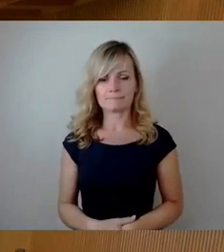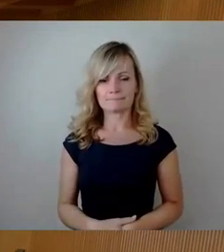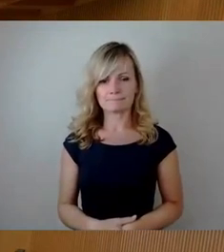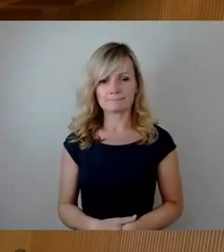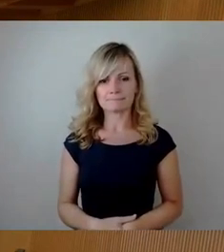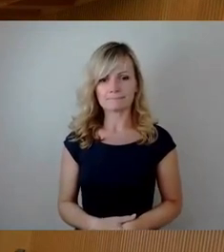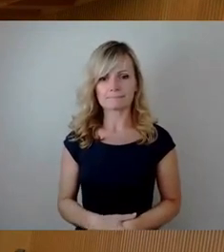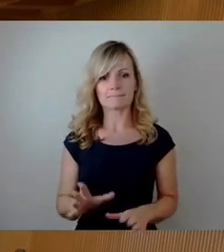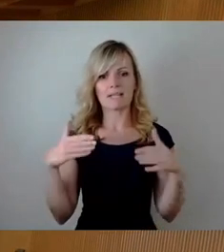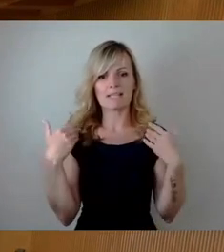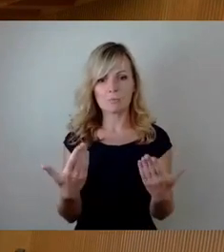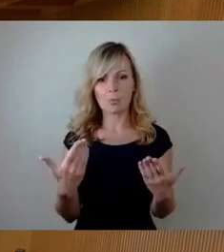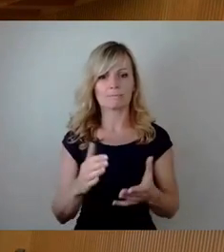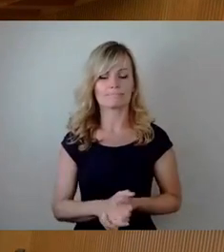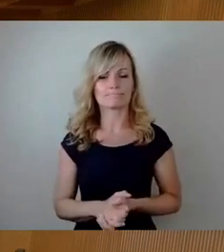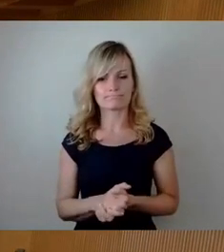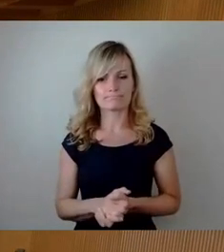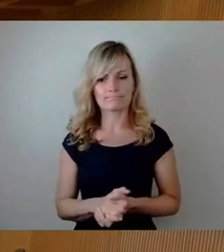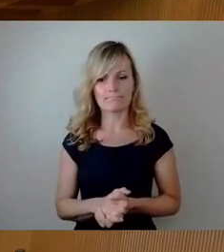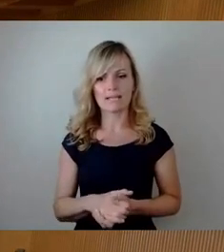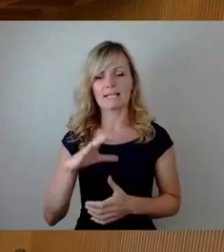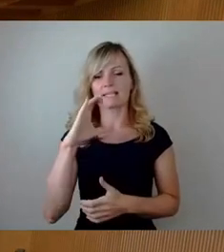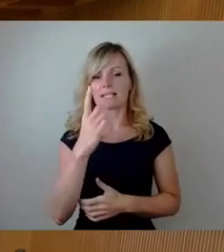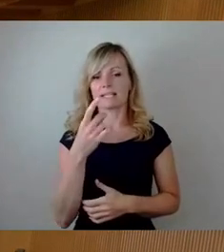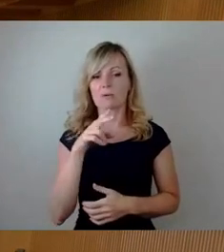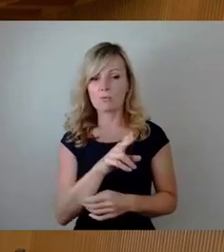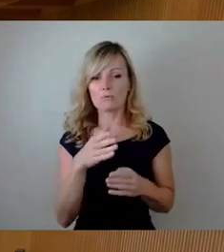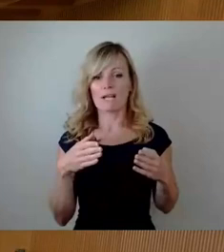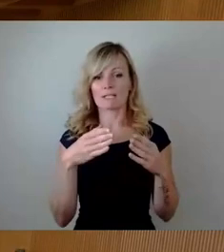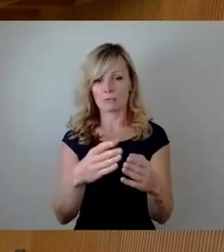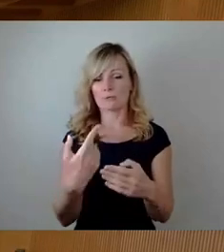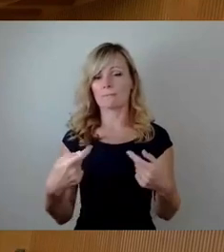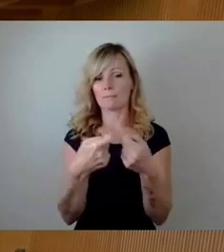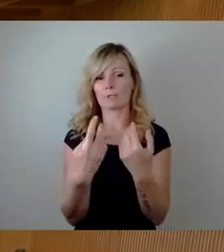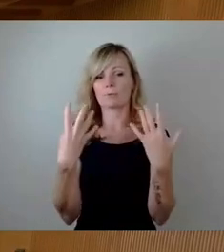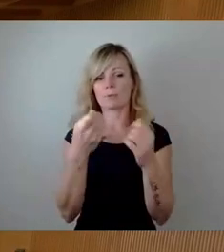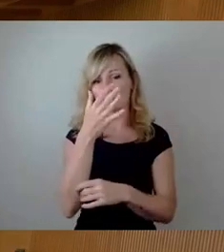So, nach der CDU-Fraktion ist Bündnis 90 die Grünen da.